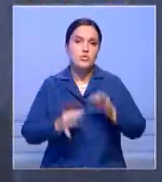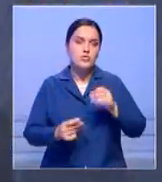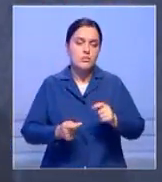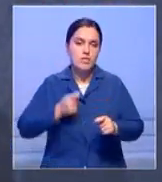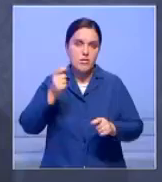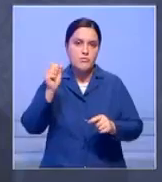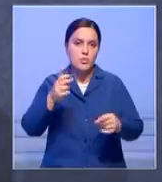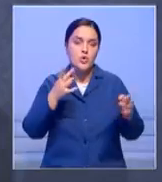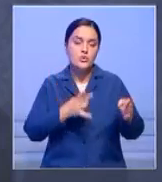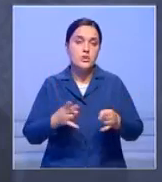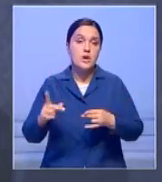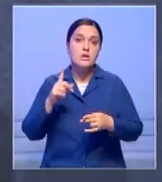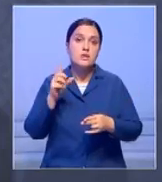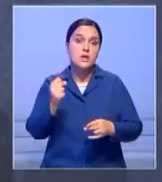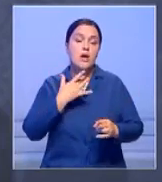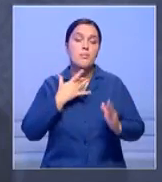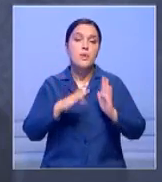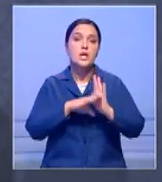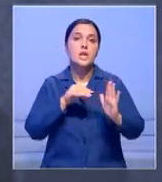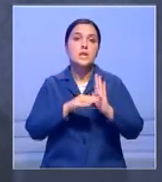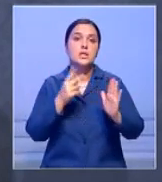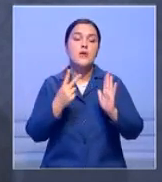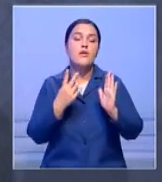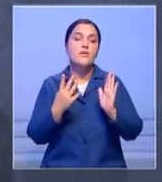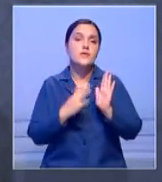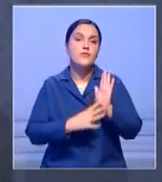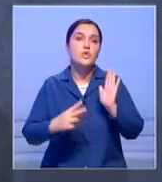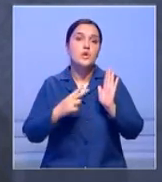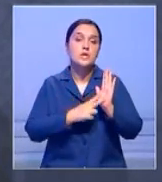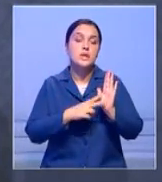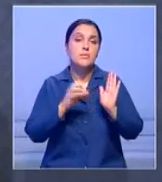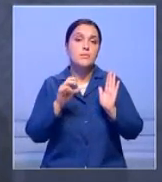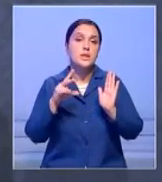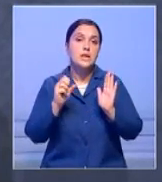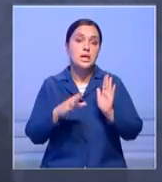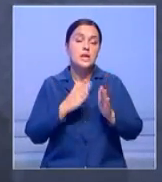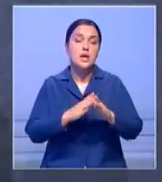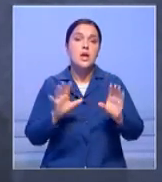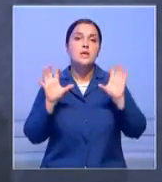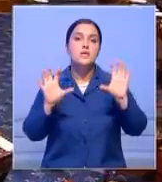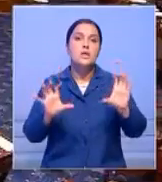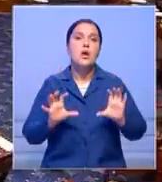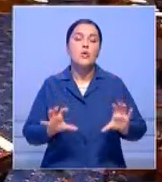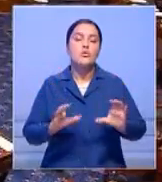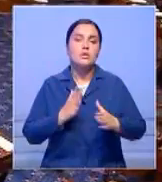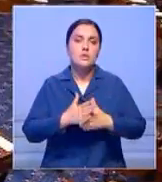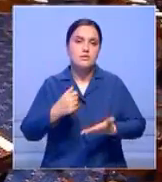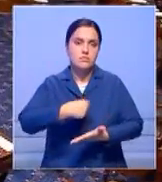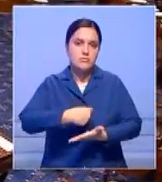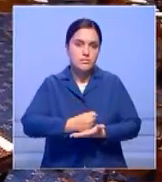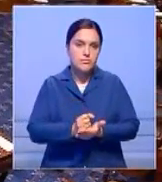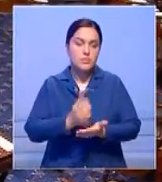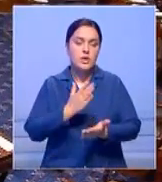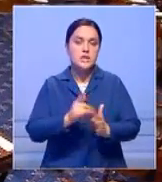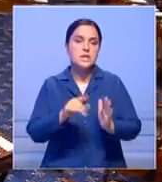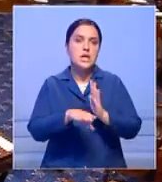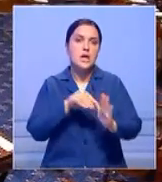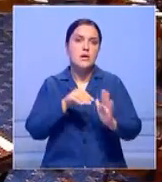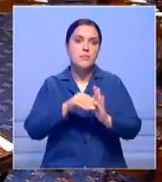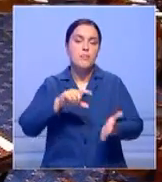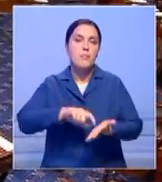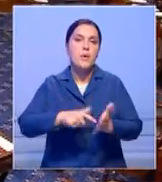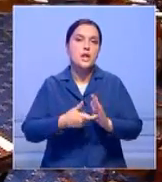За проголосовали 97 сенаторов и лишь один против, после чего законопроект также поддержала подавляющее большинство депутатов Палаты